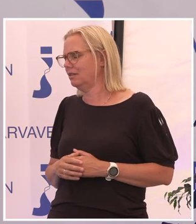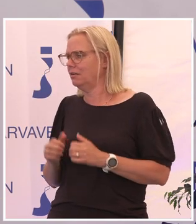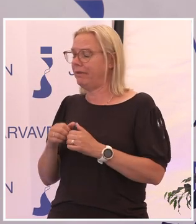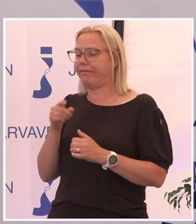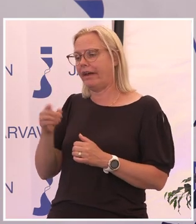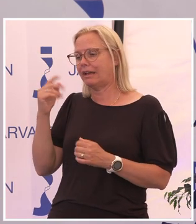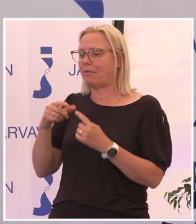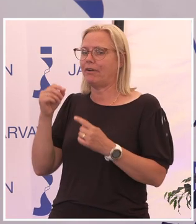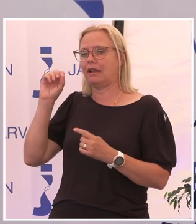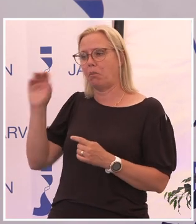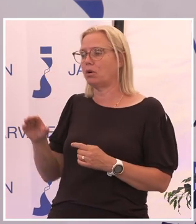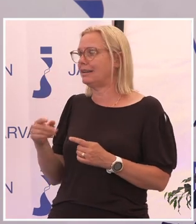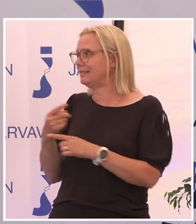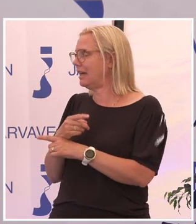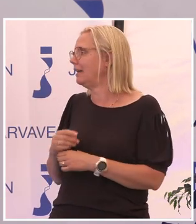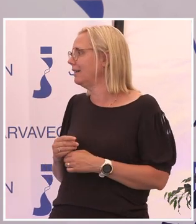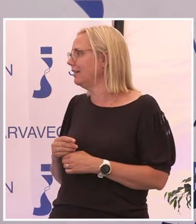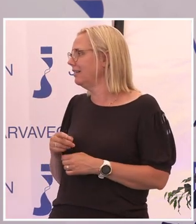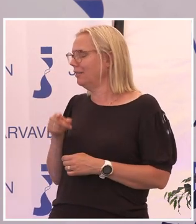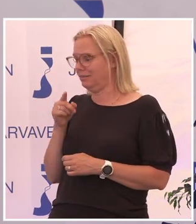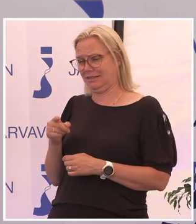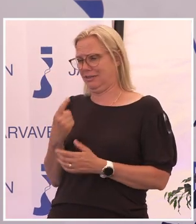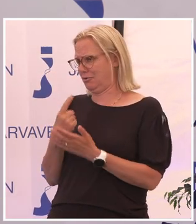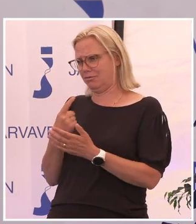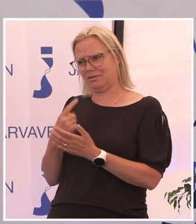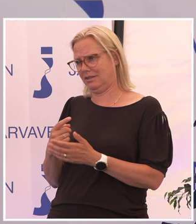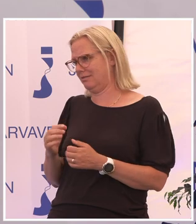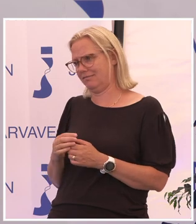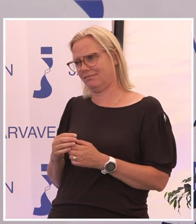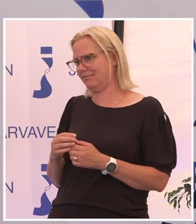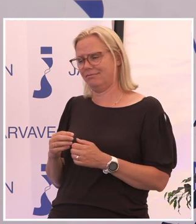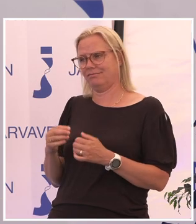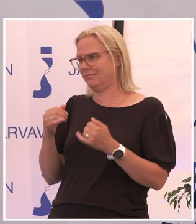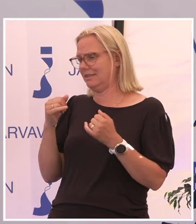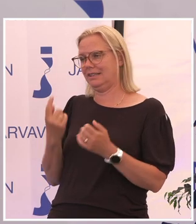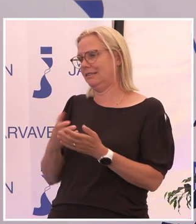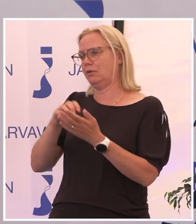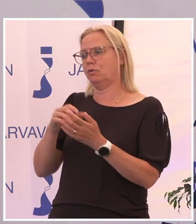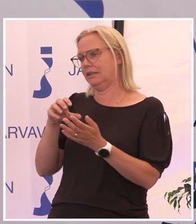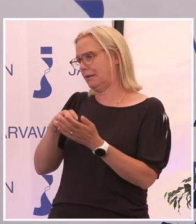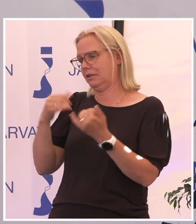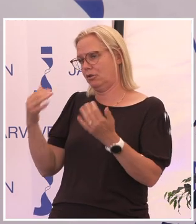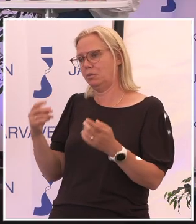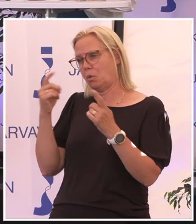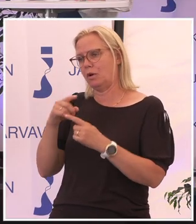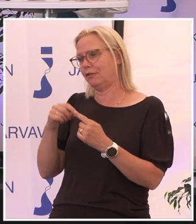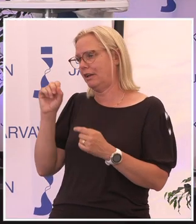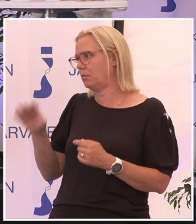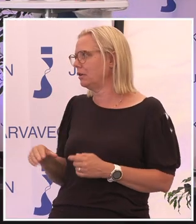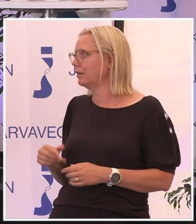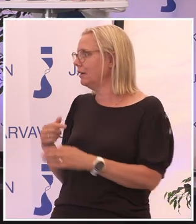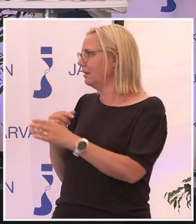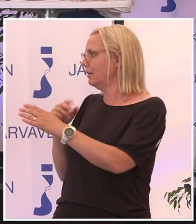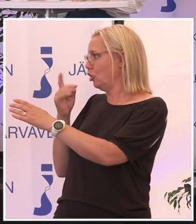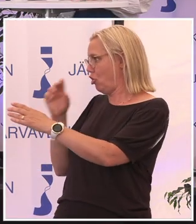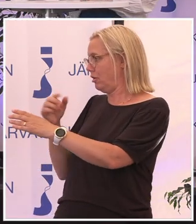man kan välja bort. Och det är ju egentligen väldigt konstigt i dagens läge. Såklart. Får jag lägga till där